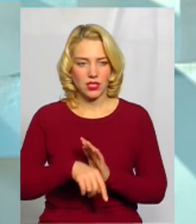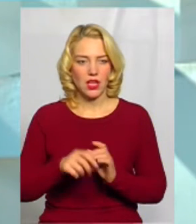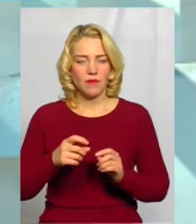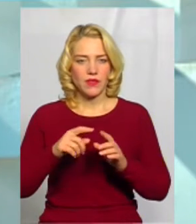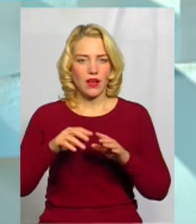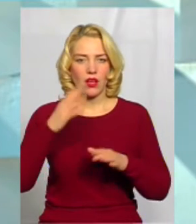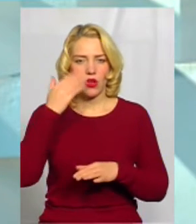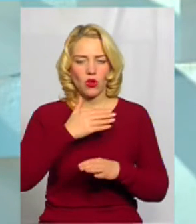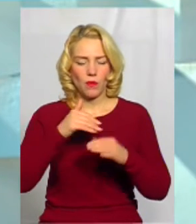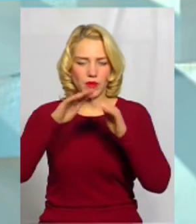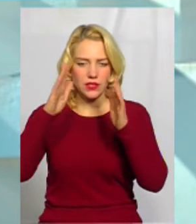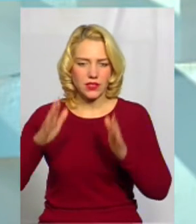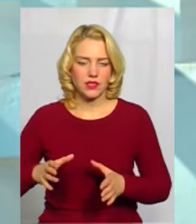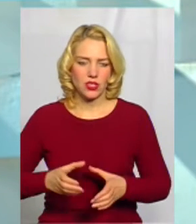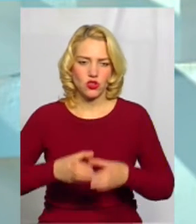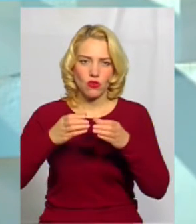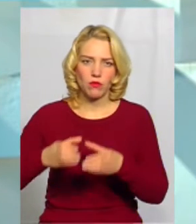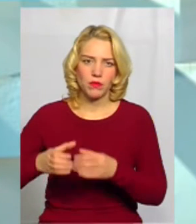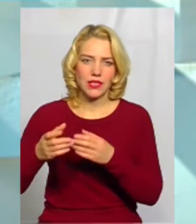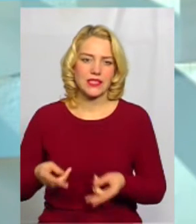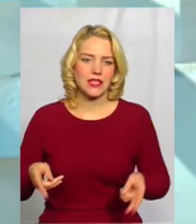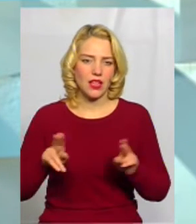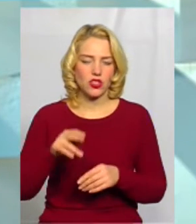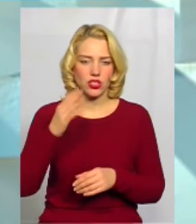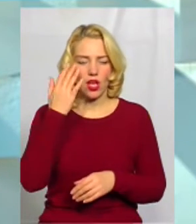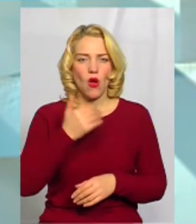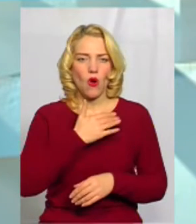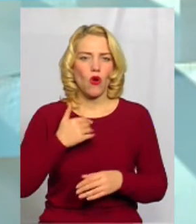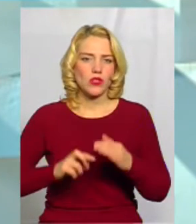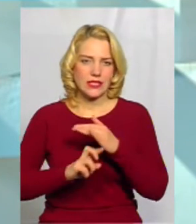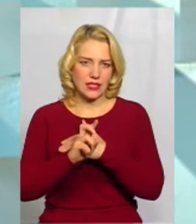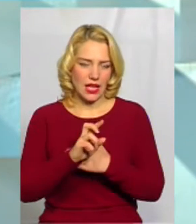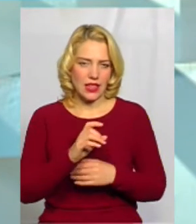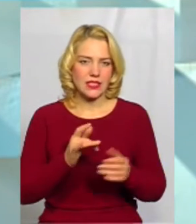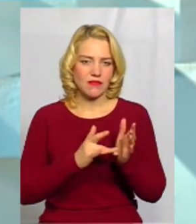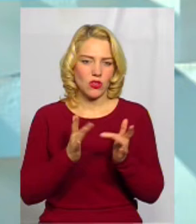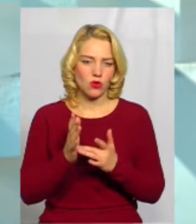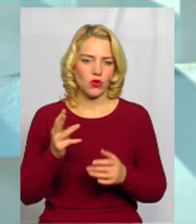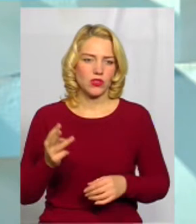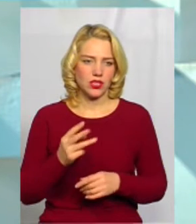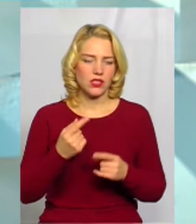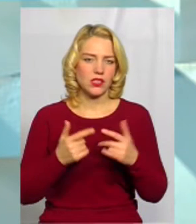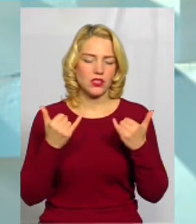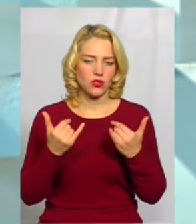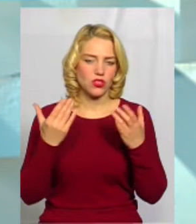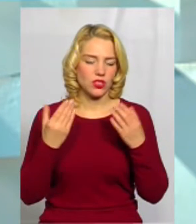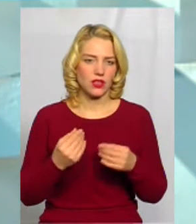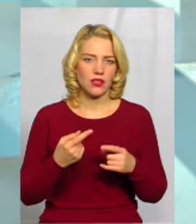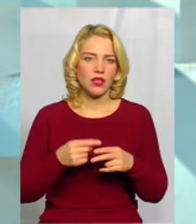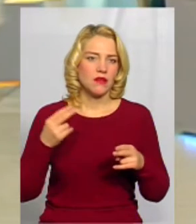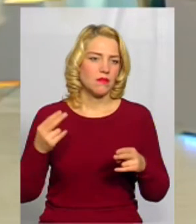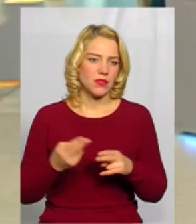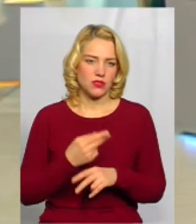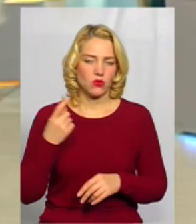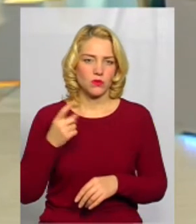стовпи, як залишки костела Святої Трійці, вони на сьогоднішній день без господаря взагалі, можете уявити. Там роблять